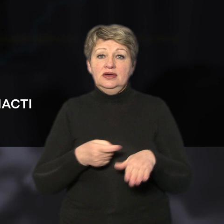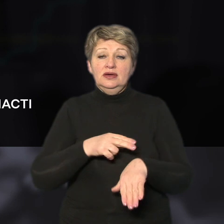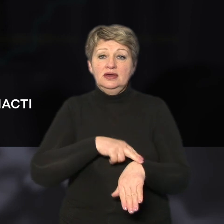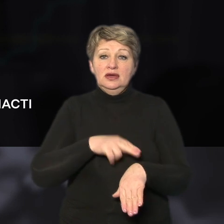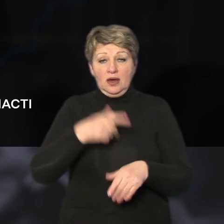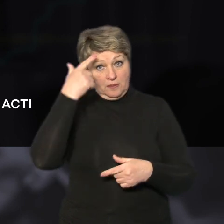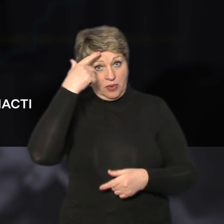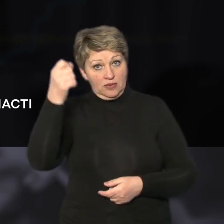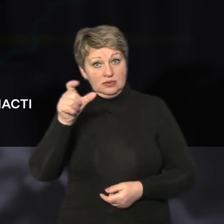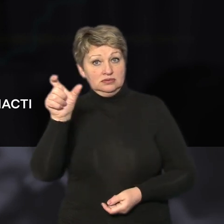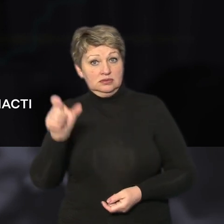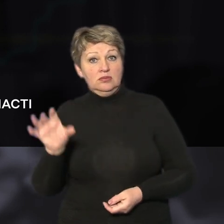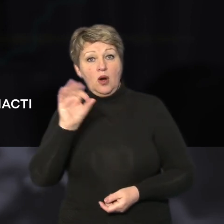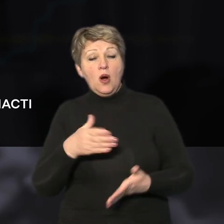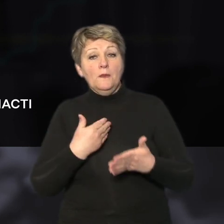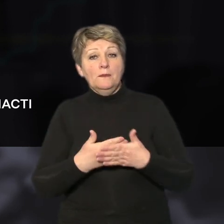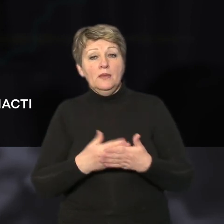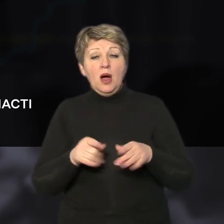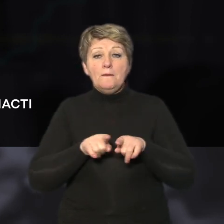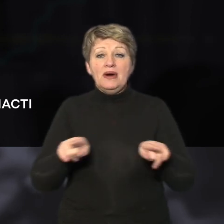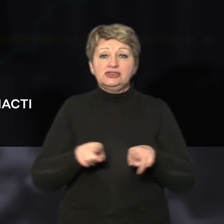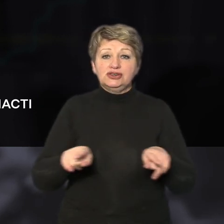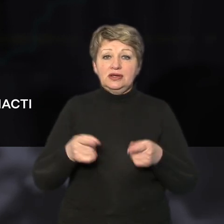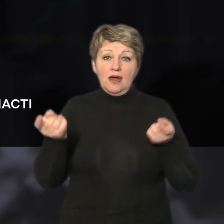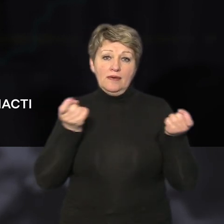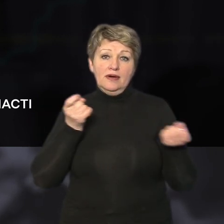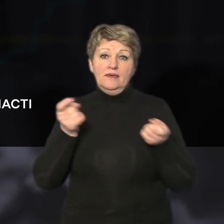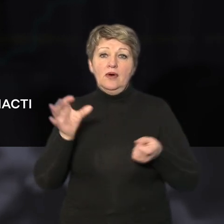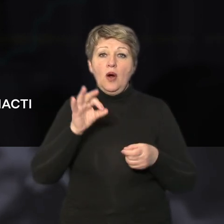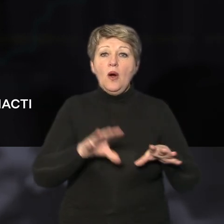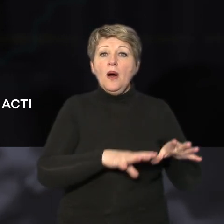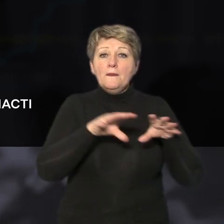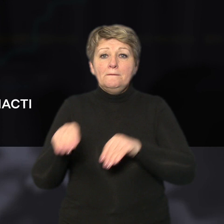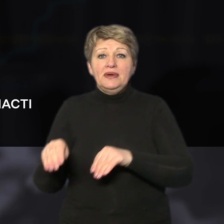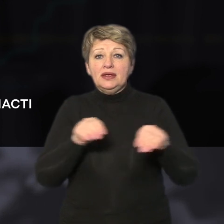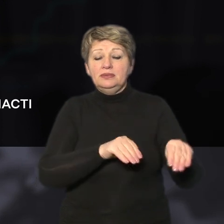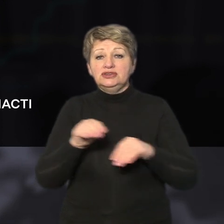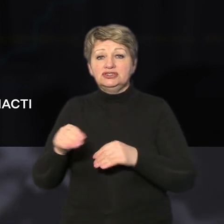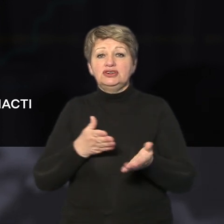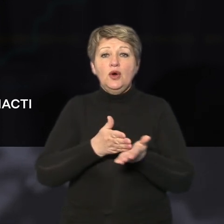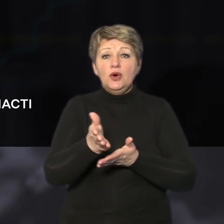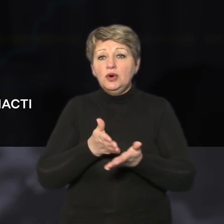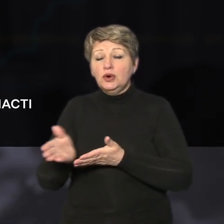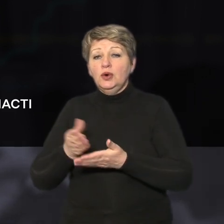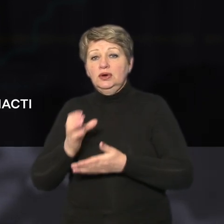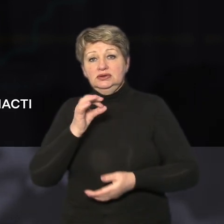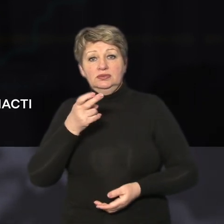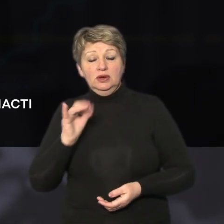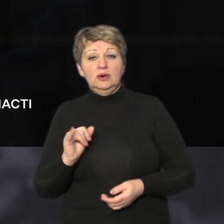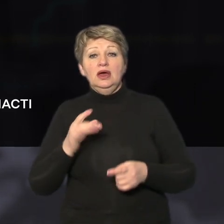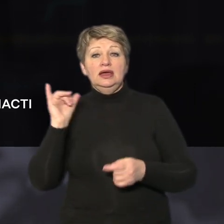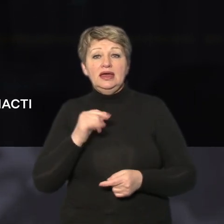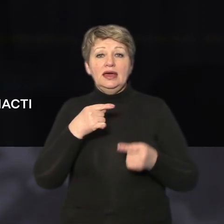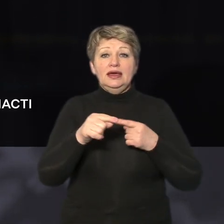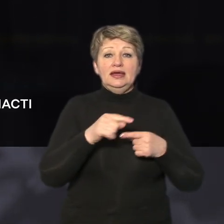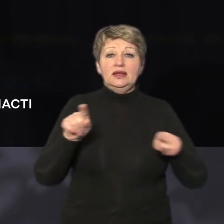повідомили фігуранту про підозру за поширення інформації про переміщення рух або розташування збройних сил України чи інших